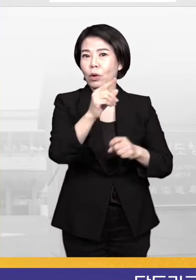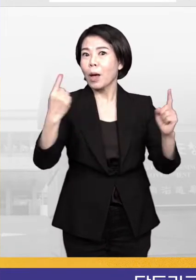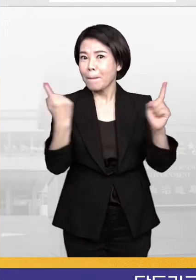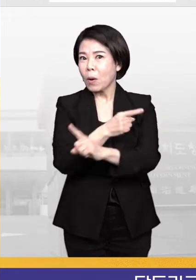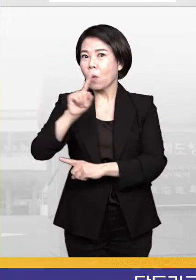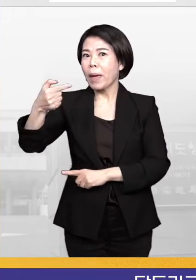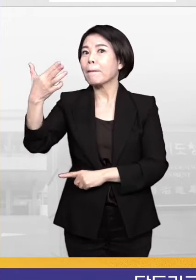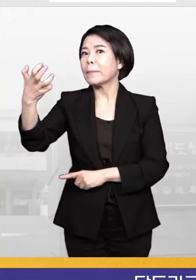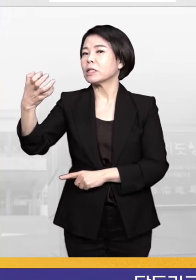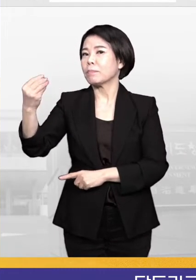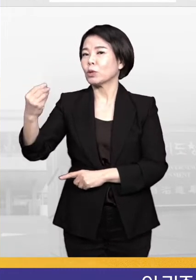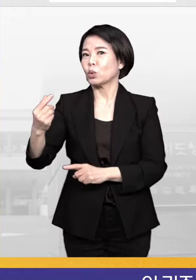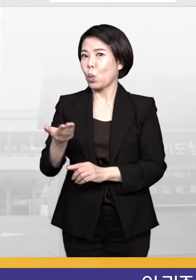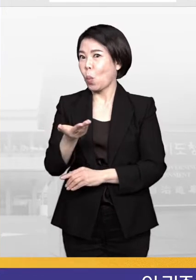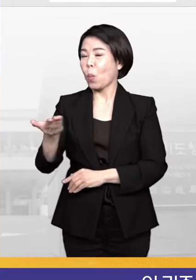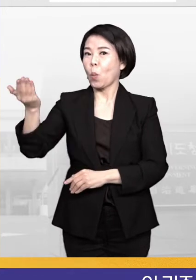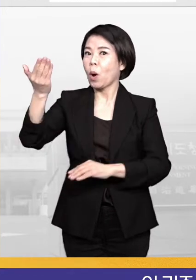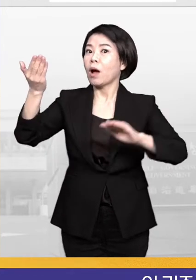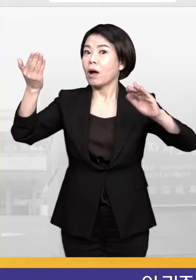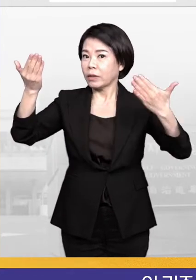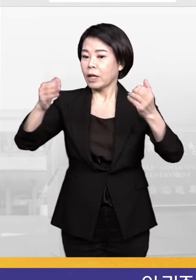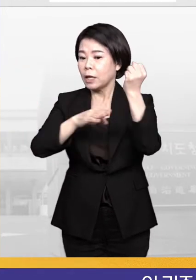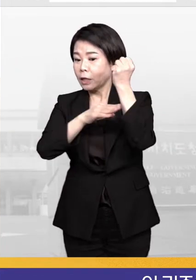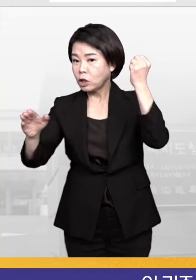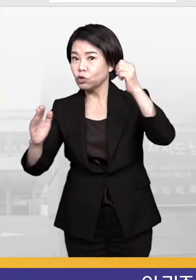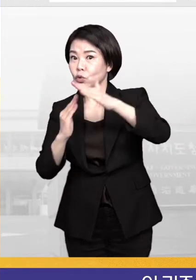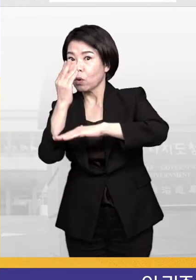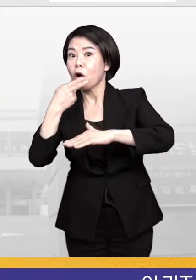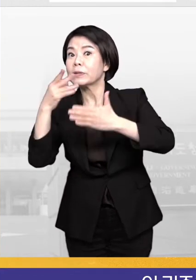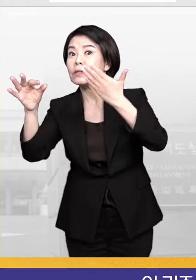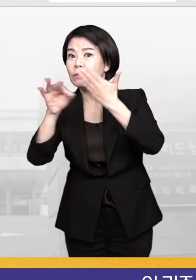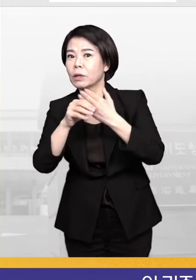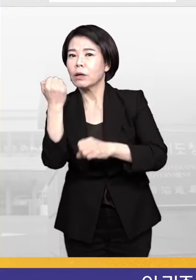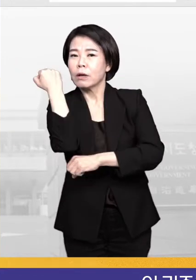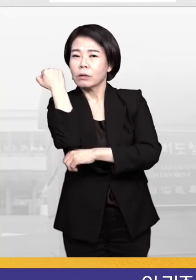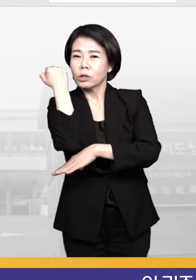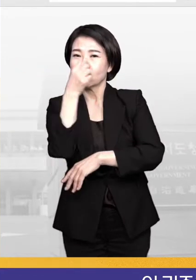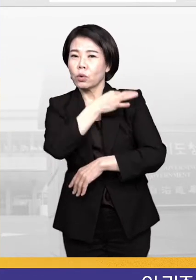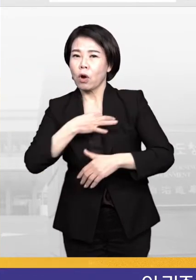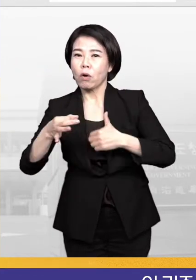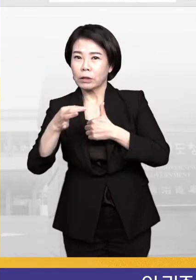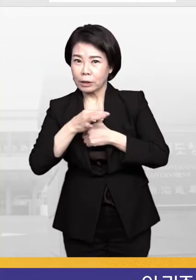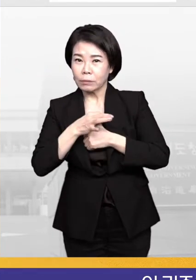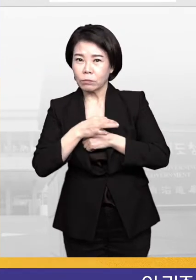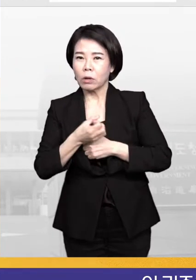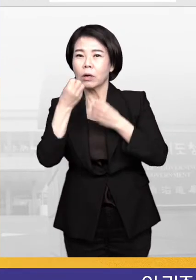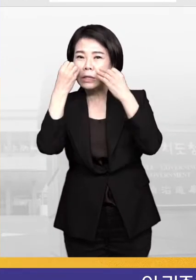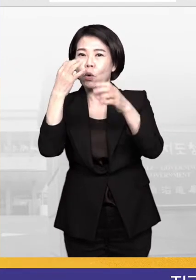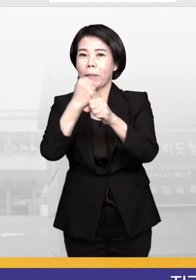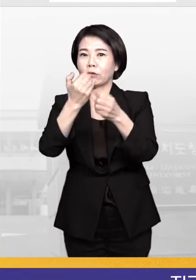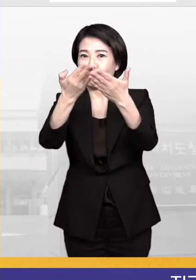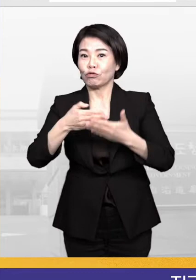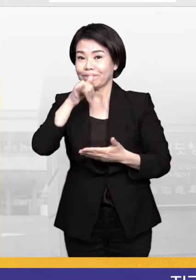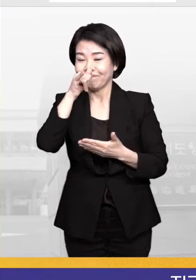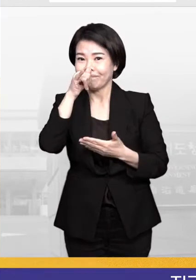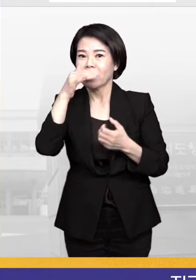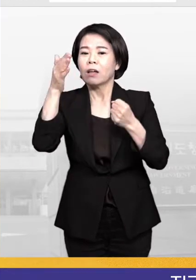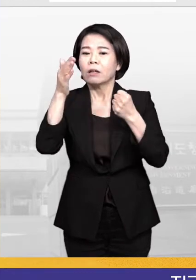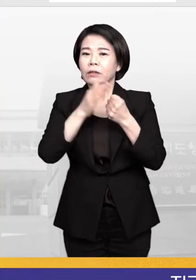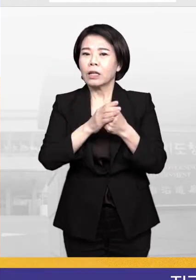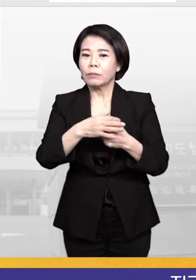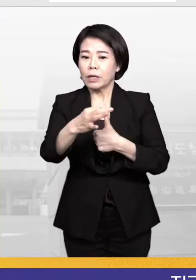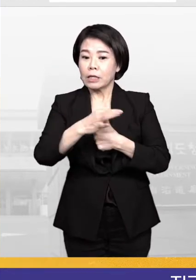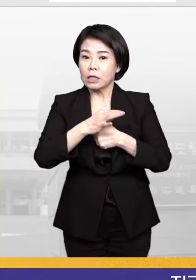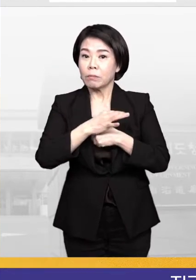180만 원으로 상향돼 이 기준을 넘지 않으면 기초연금을 신규로 받을 수 있다고 밝혔습니다. 지급액